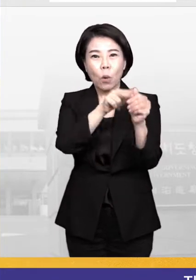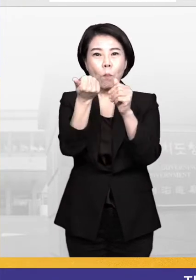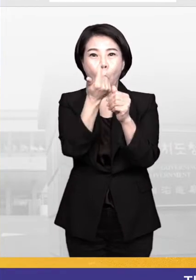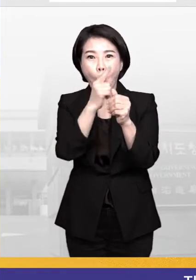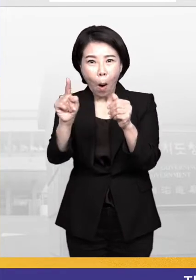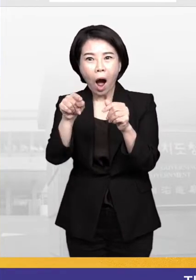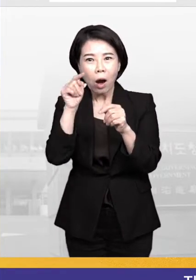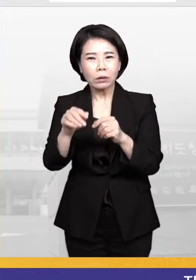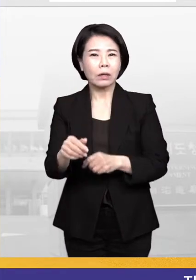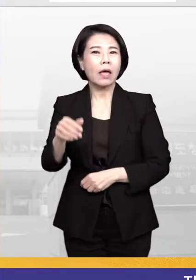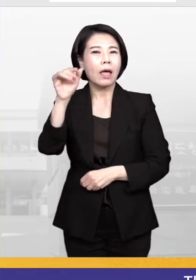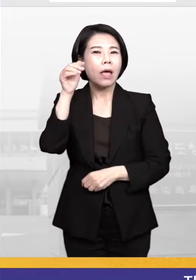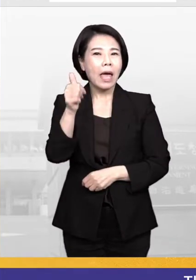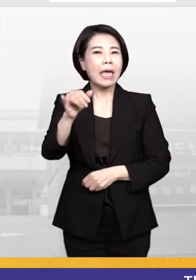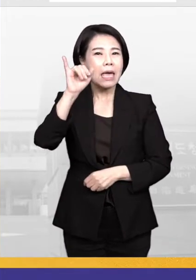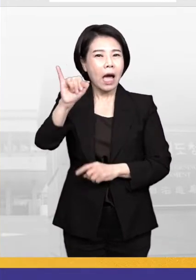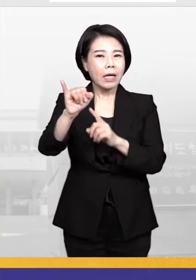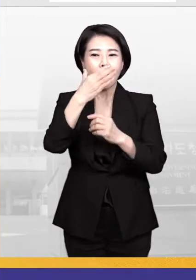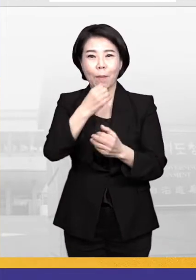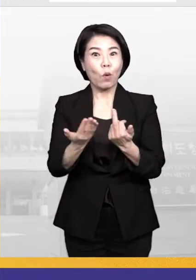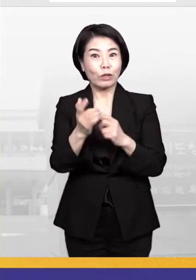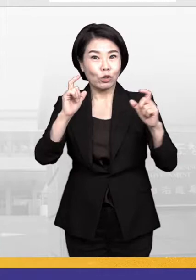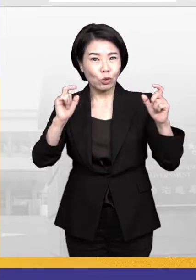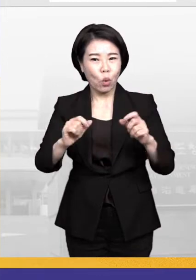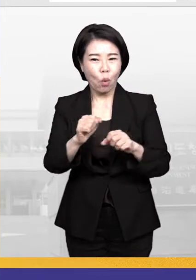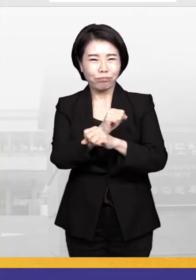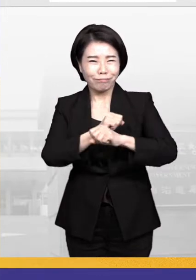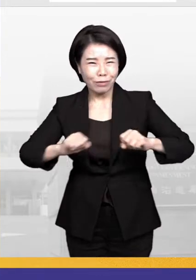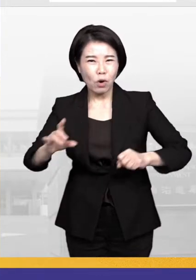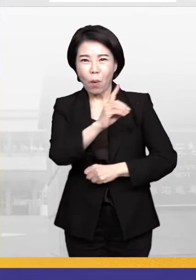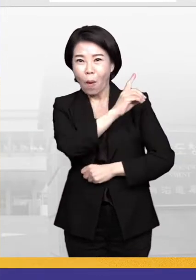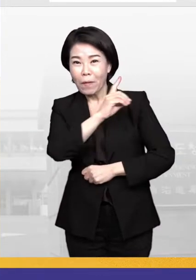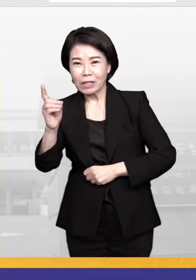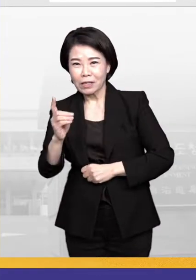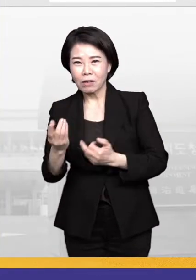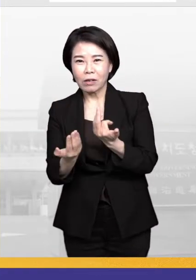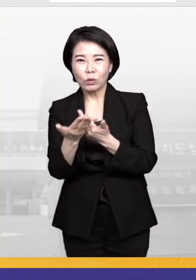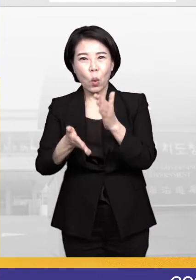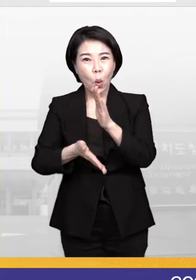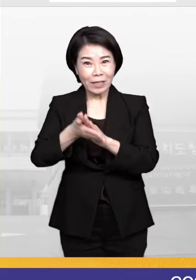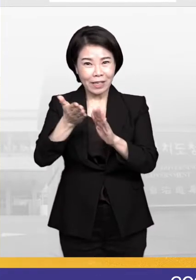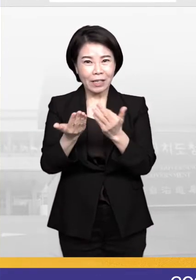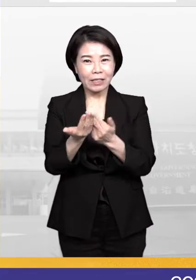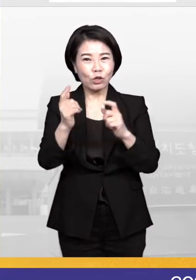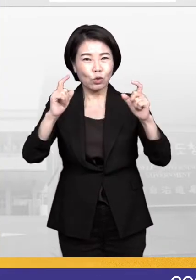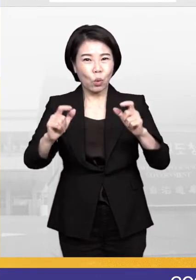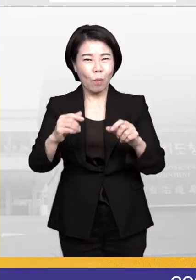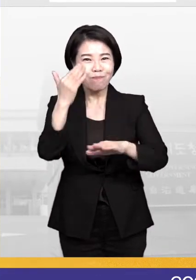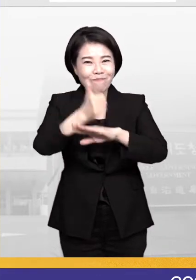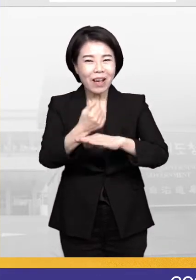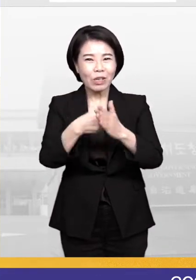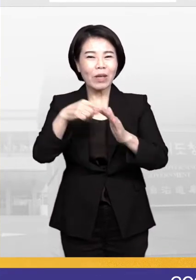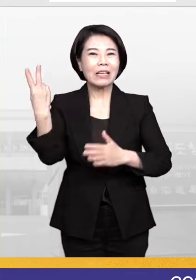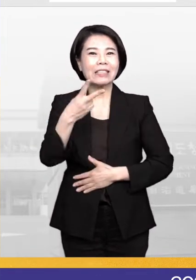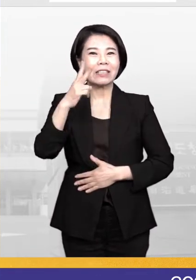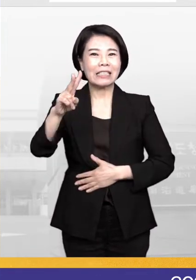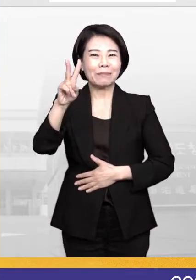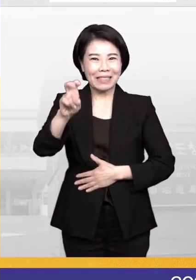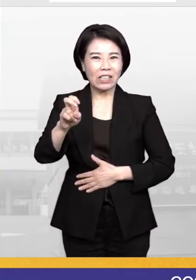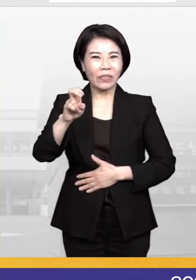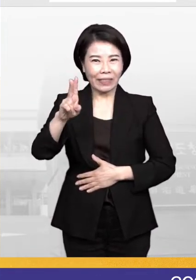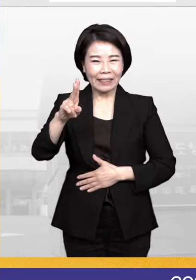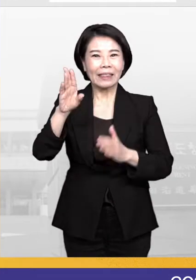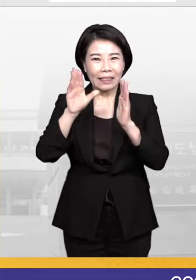지능정보로 실현되는 행복제주, 글로벌 디지털 도시 제주를 달성하기 위해 2022년 정보화 사업에